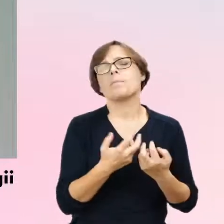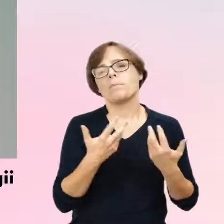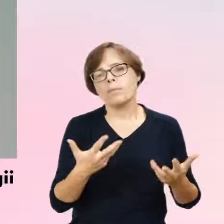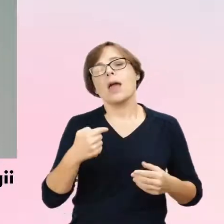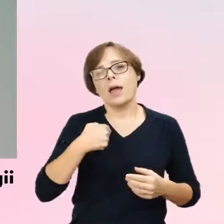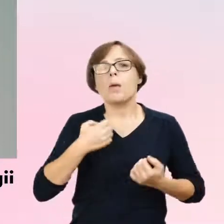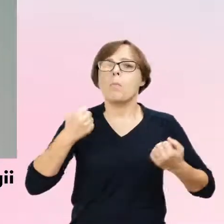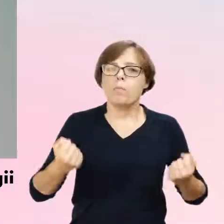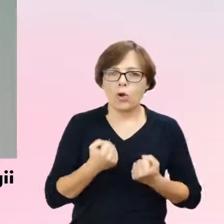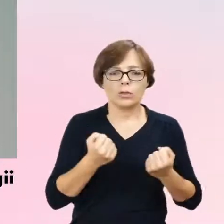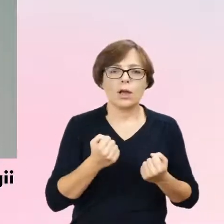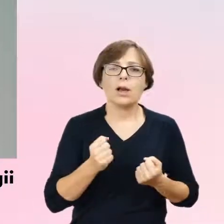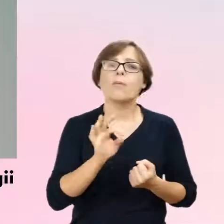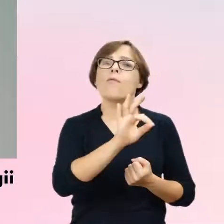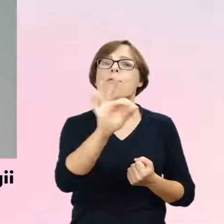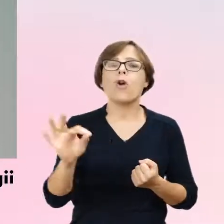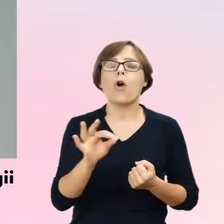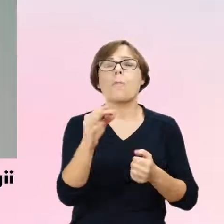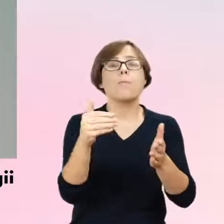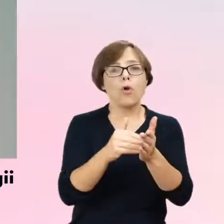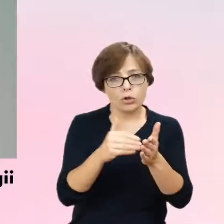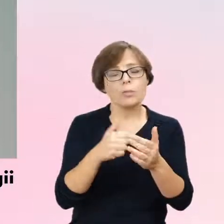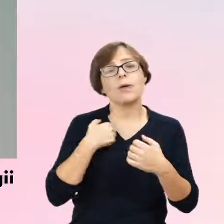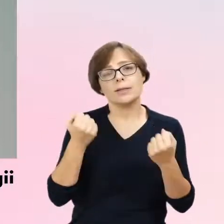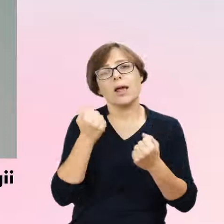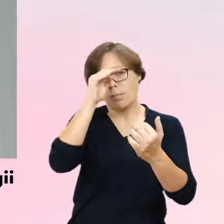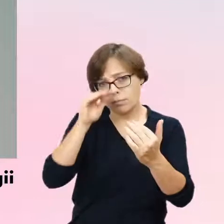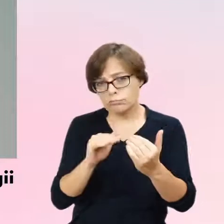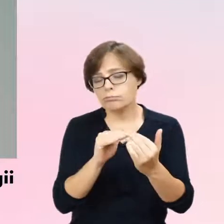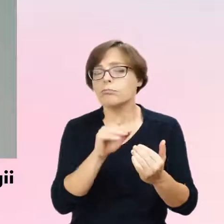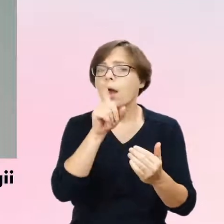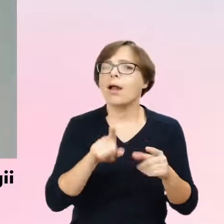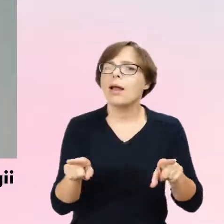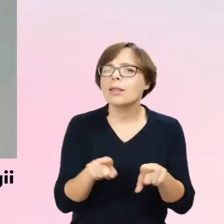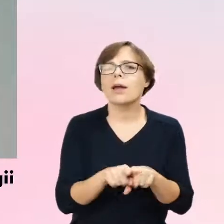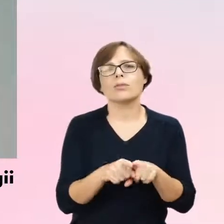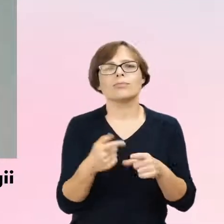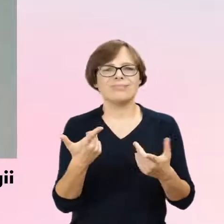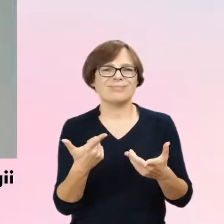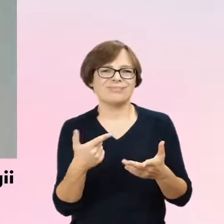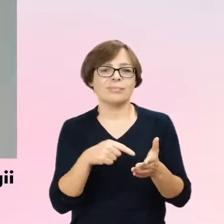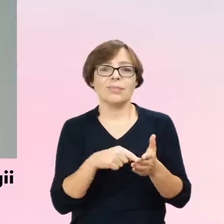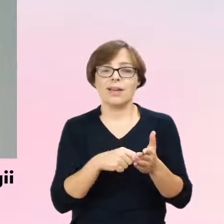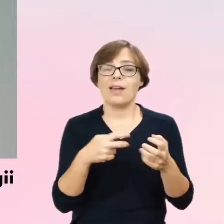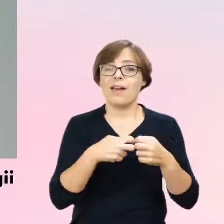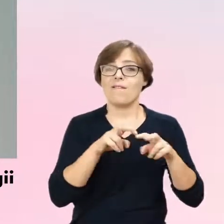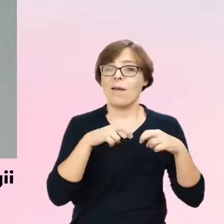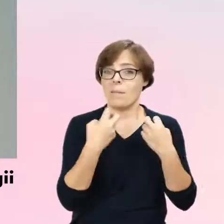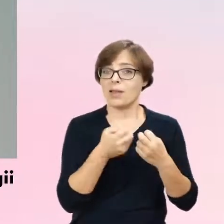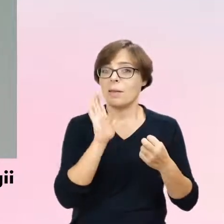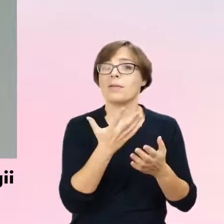odpowiedzieć na Państwa potrzeby, ale także w związku z tym, że ten webinar będzie nagrywany,